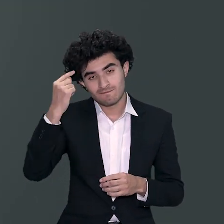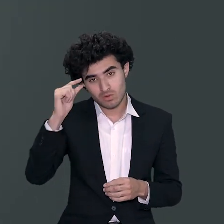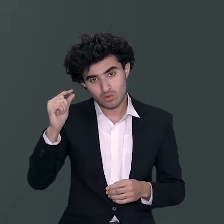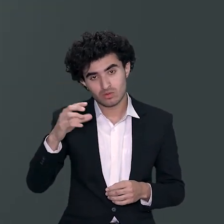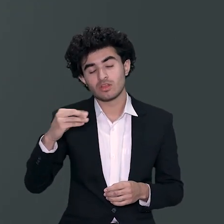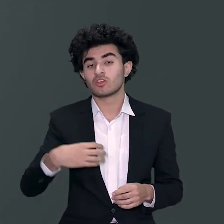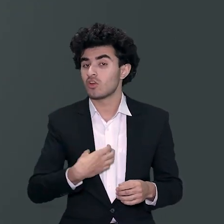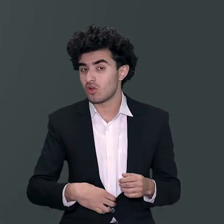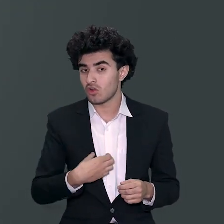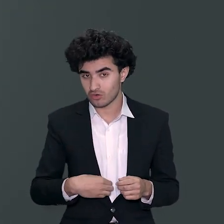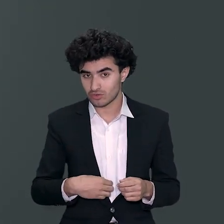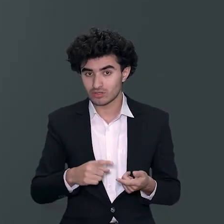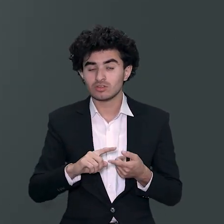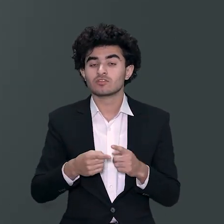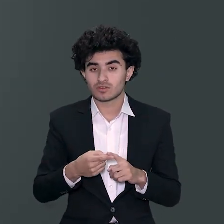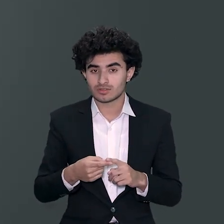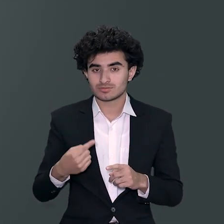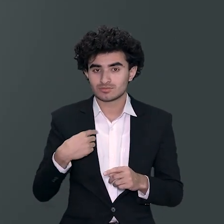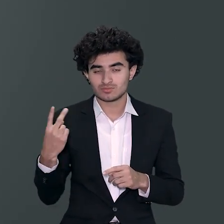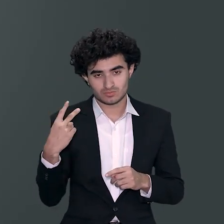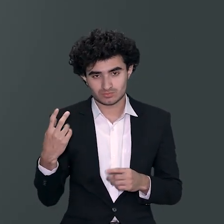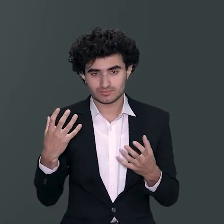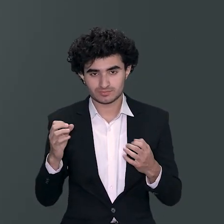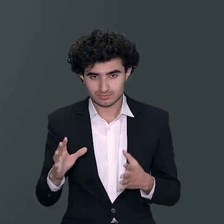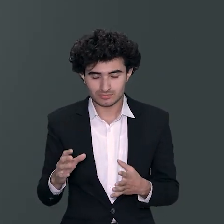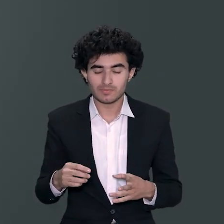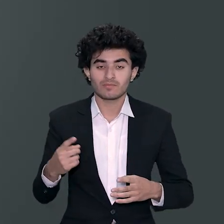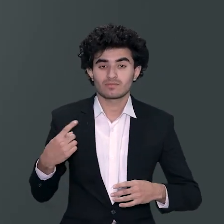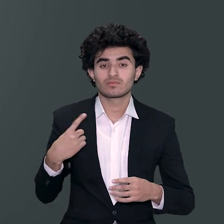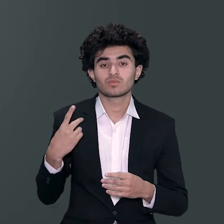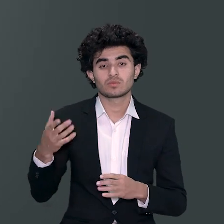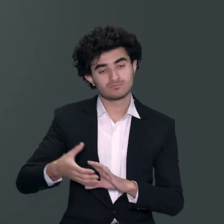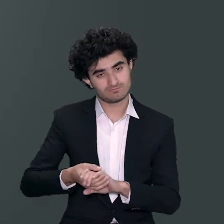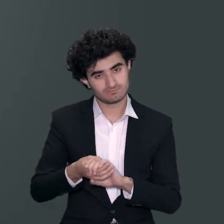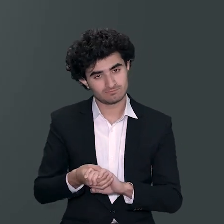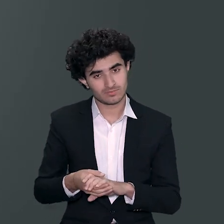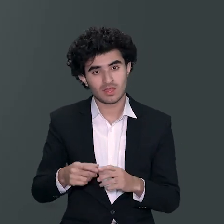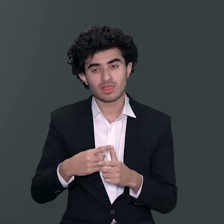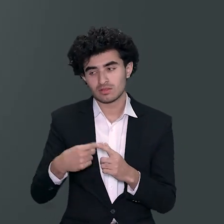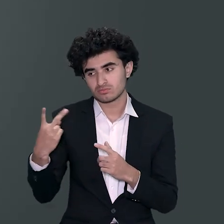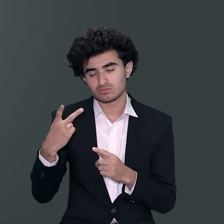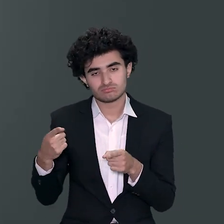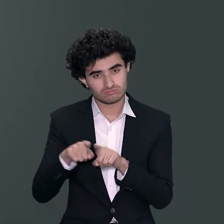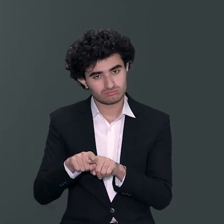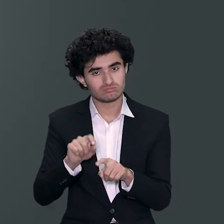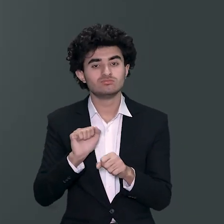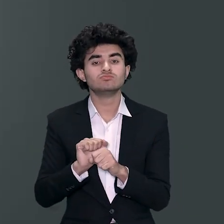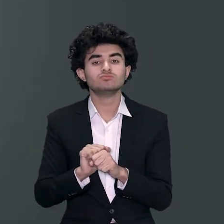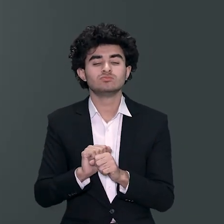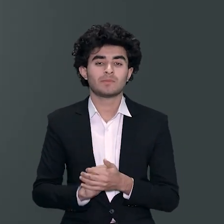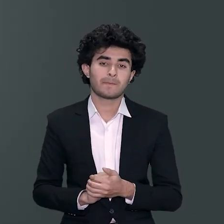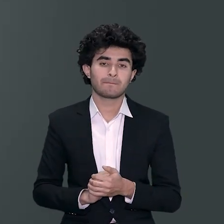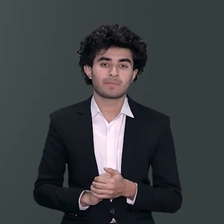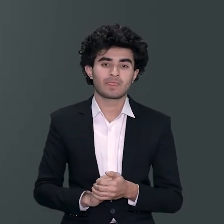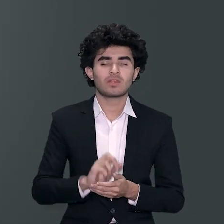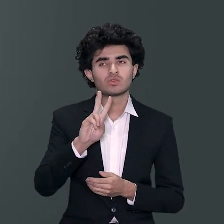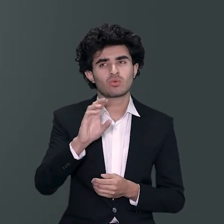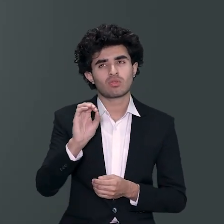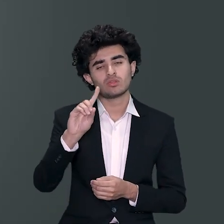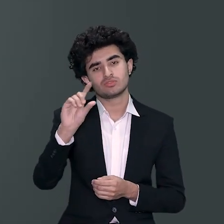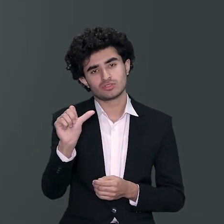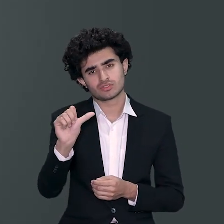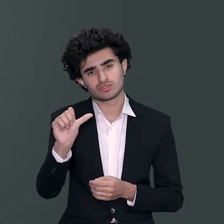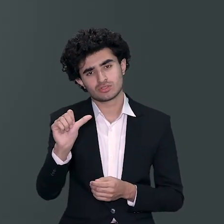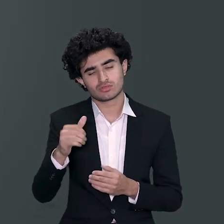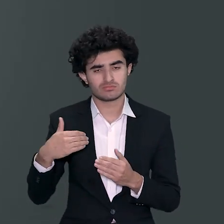مشکل ہوگا کہ آپ موٹیویٹی رہے اس جرنی پہ یہ ایک فول اور ہنگری جو کرکرسٹکس والے دوست شاروخ اور ہمار